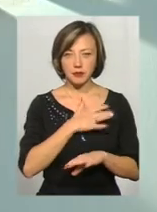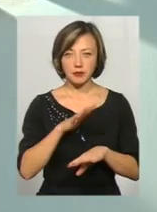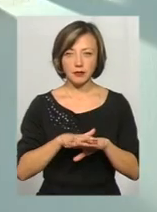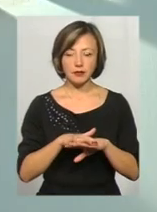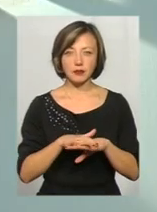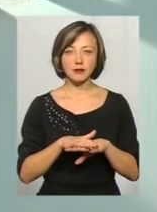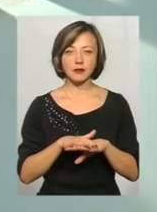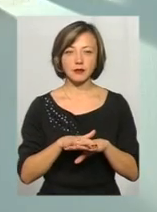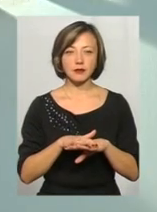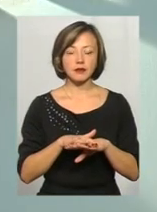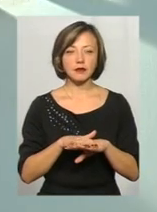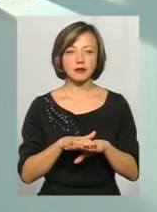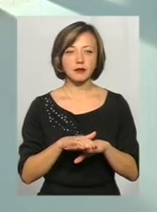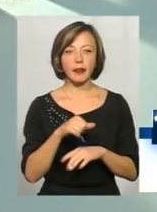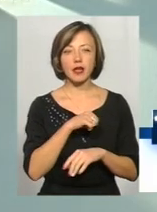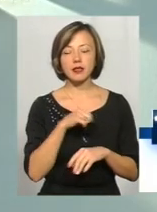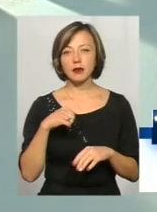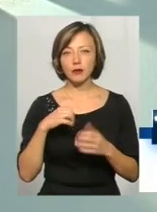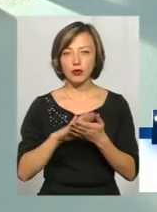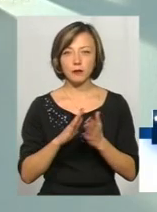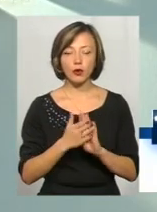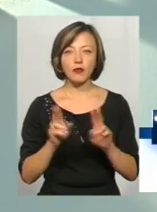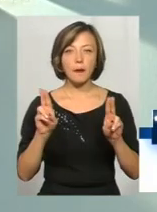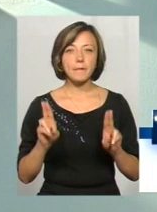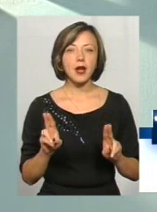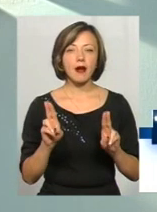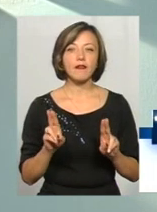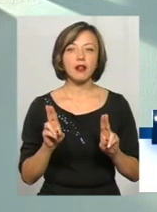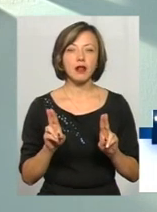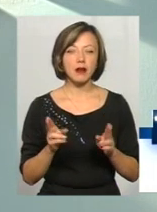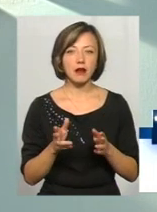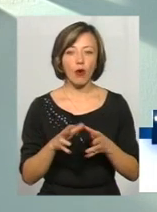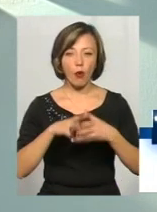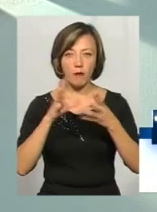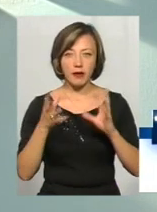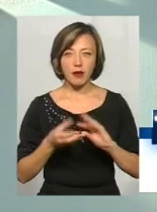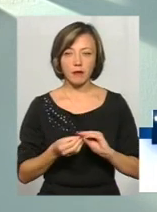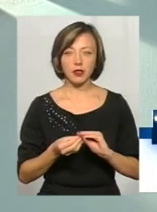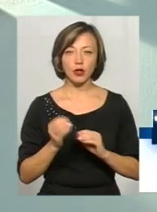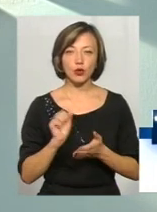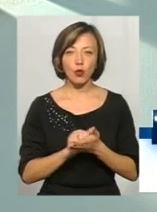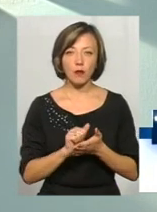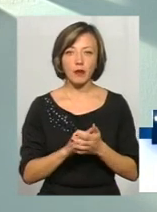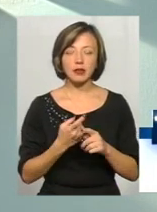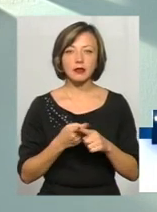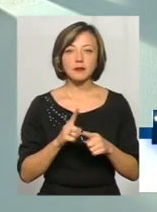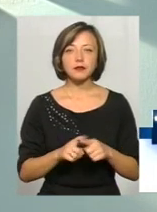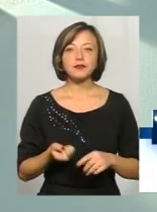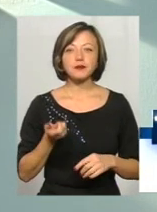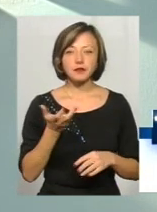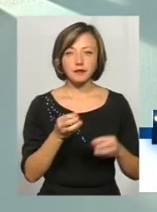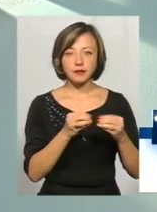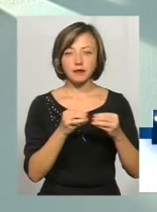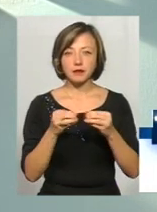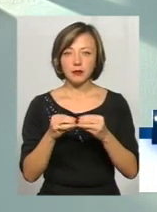що самі умови і правила це дуже, досить об'ємний документ, це декілька десятків,